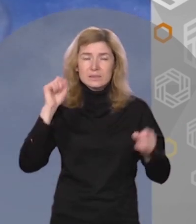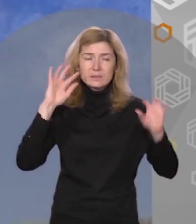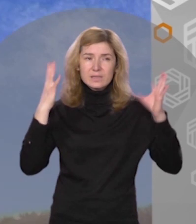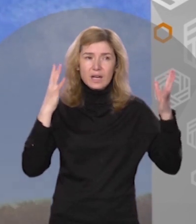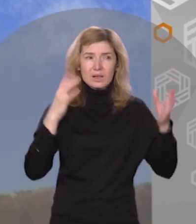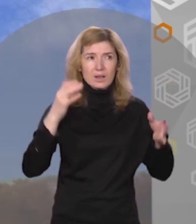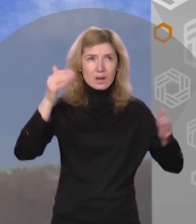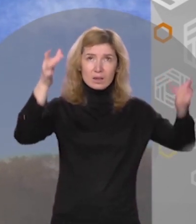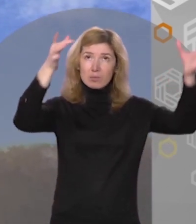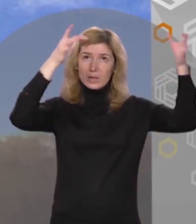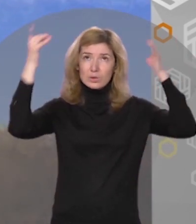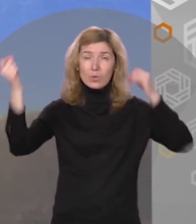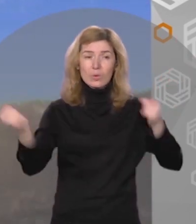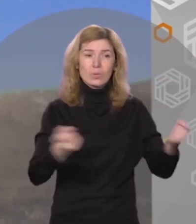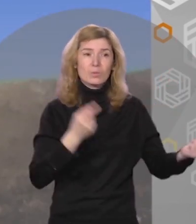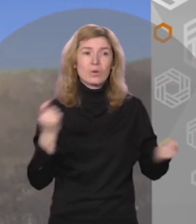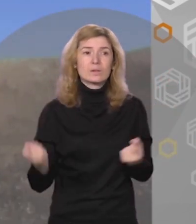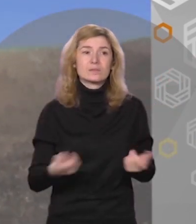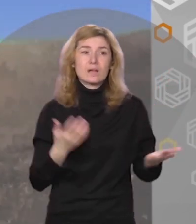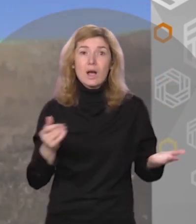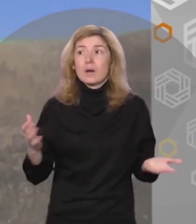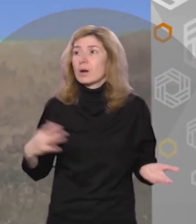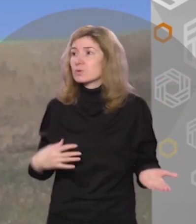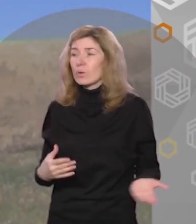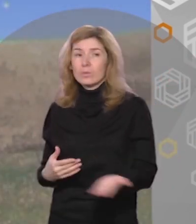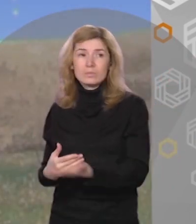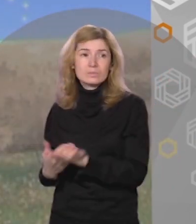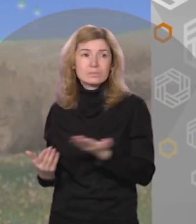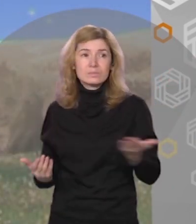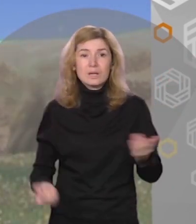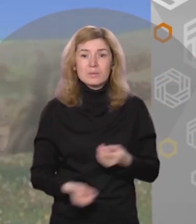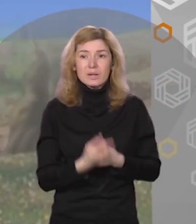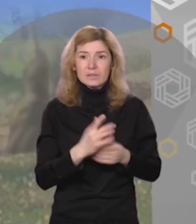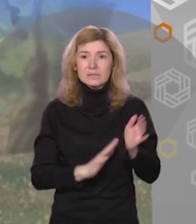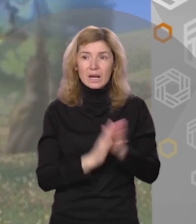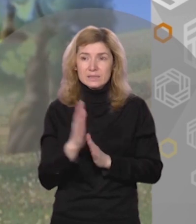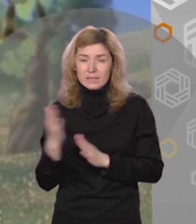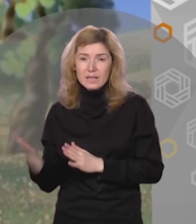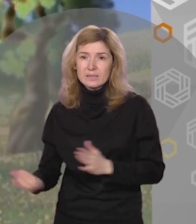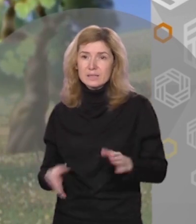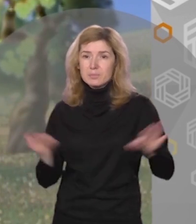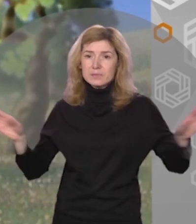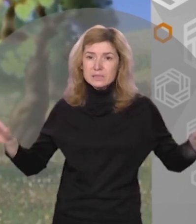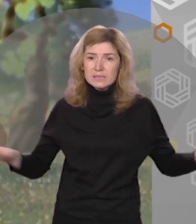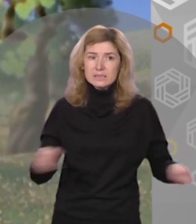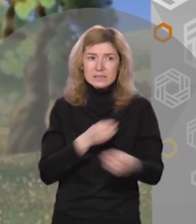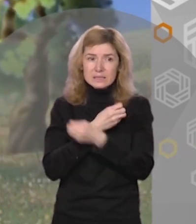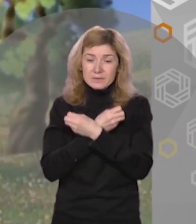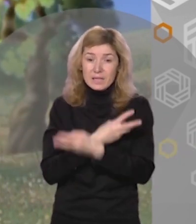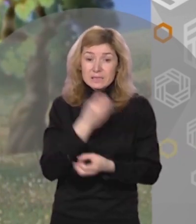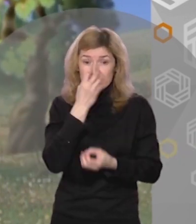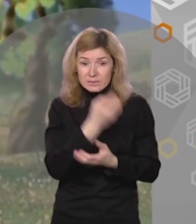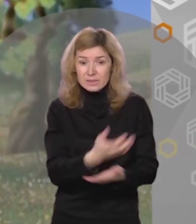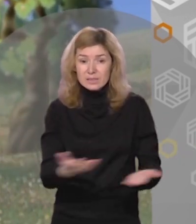землей засиял небосвод голубой, а потом появились растения, звери и